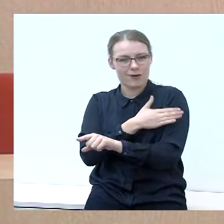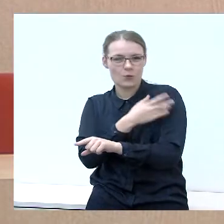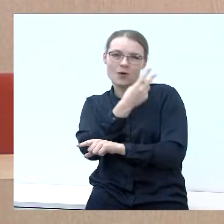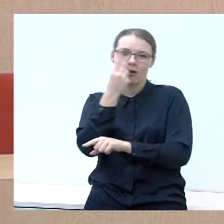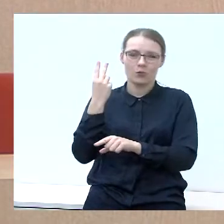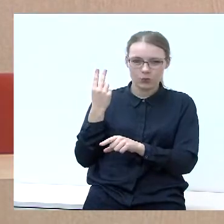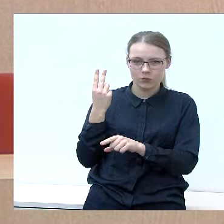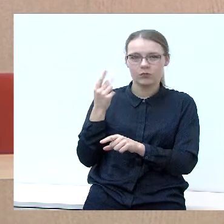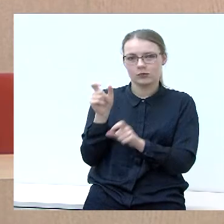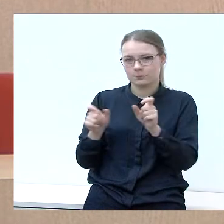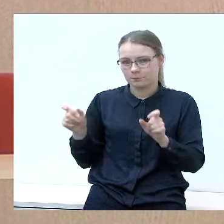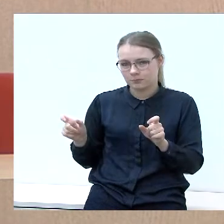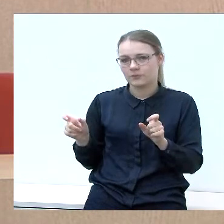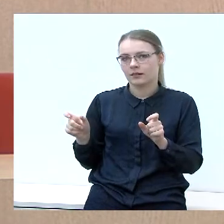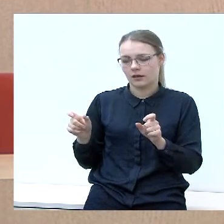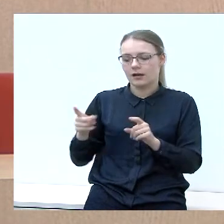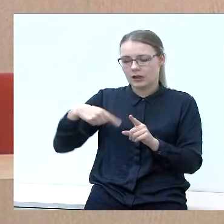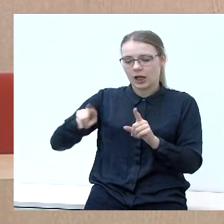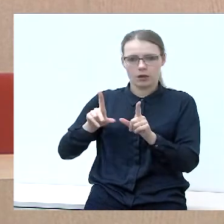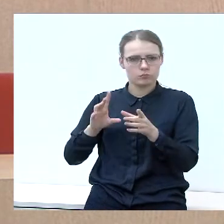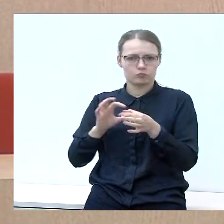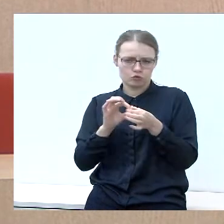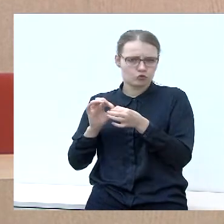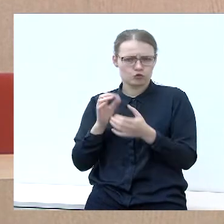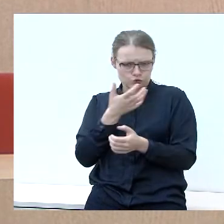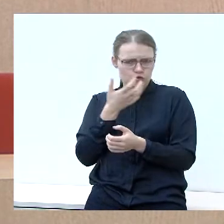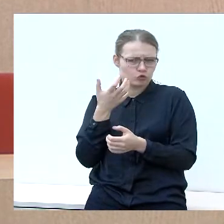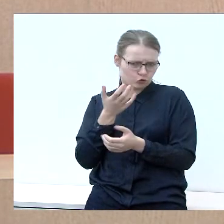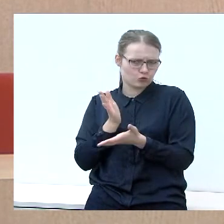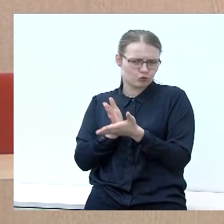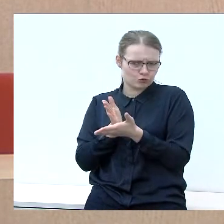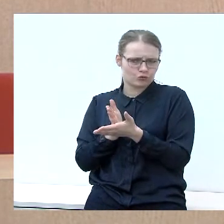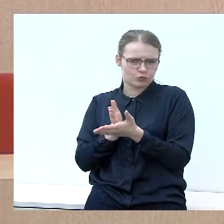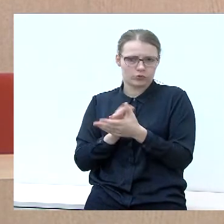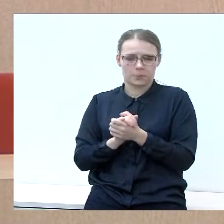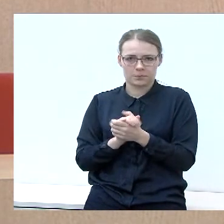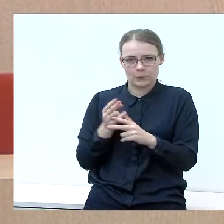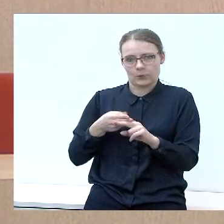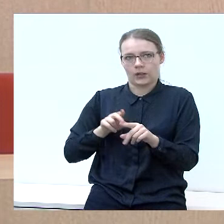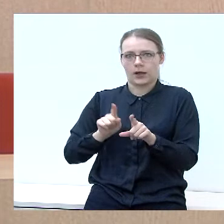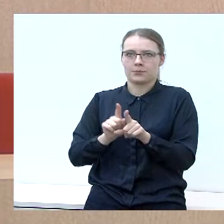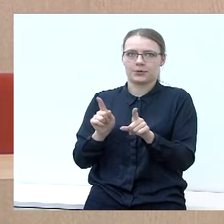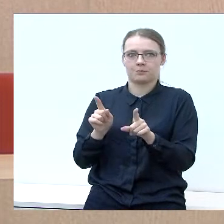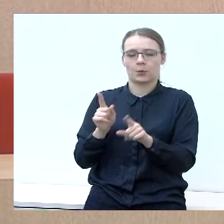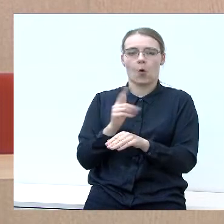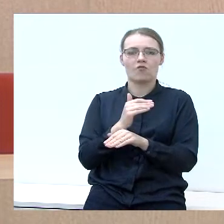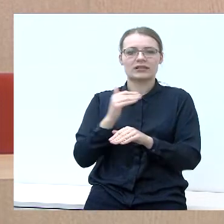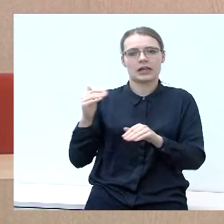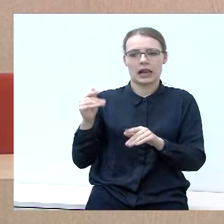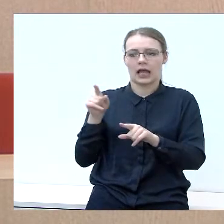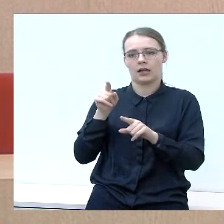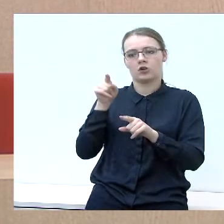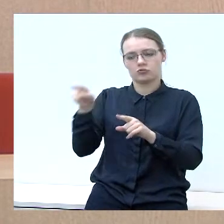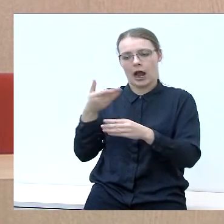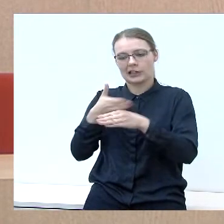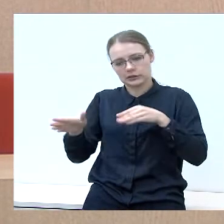ir tie santykiai yra šilti pakankamai. Už tai mes galbūt ir neatskiriam tokiu oficiliai, kad čia Lenkia,